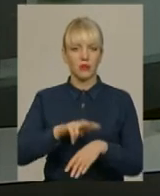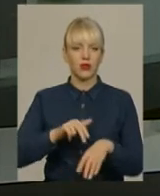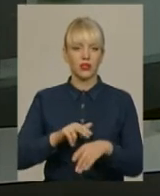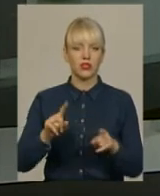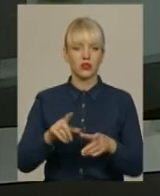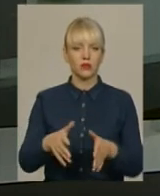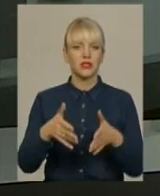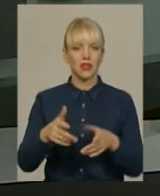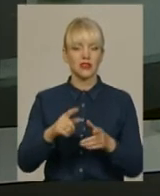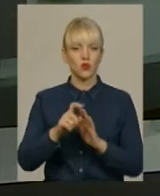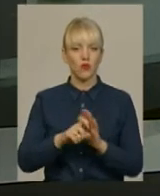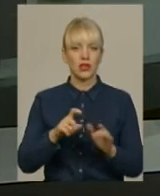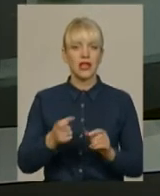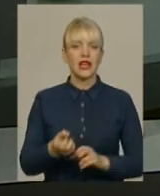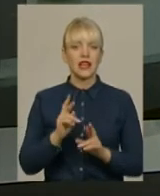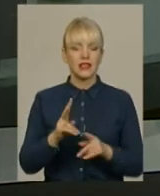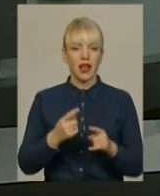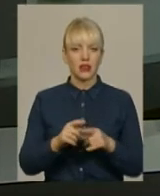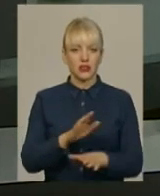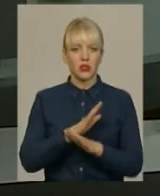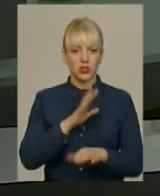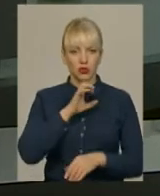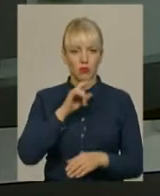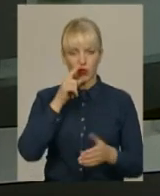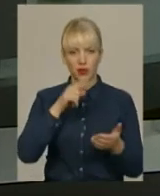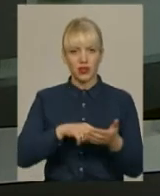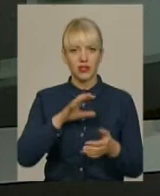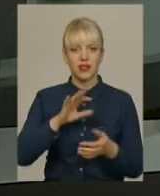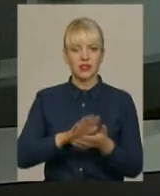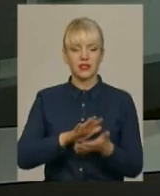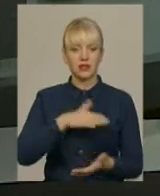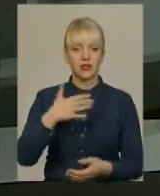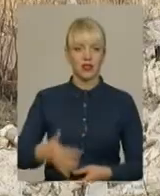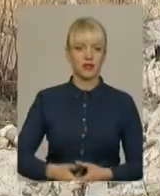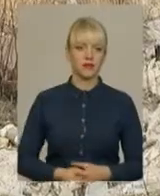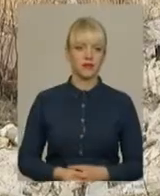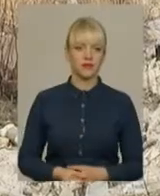аби з'ясувати, як трупи тварин опинилися на пустирі, розповідає Ірина Аріон.